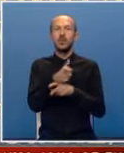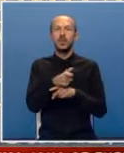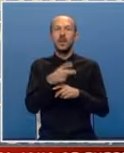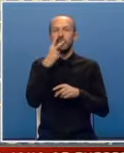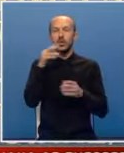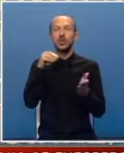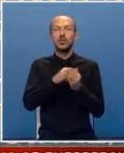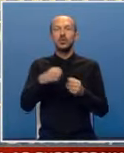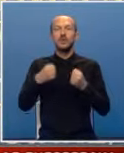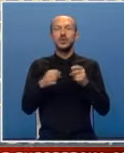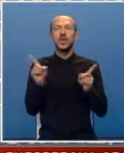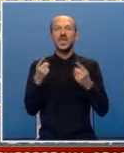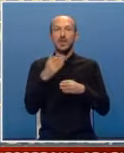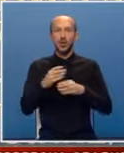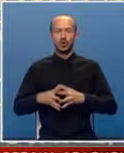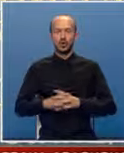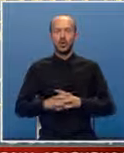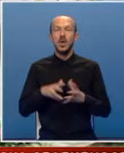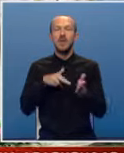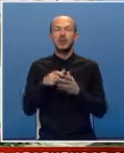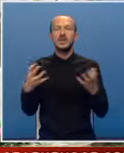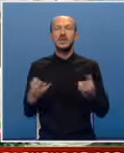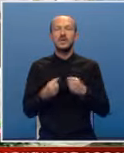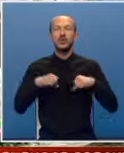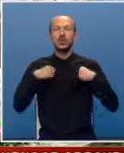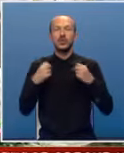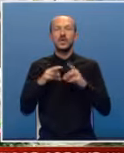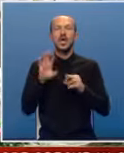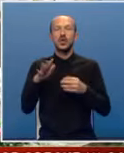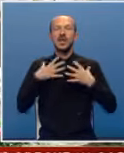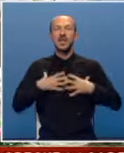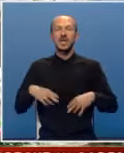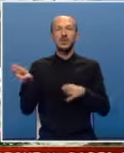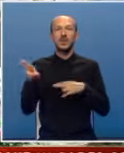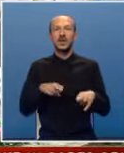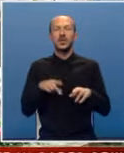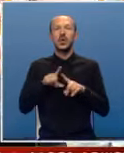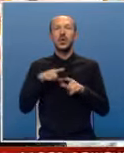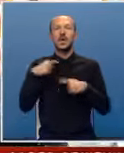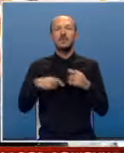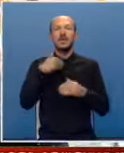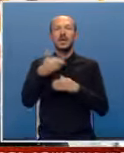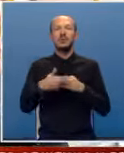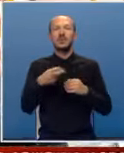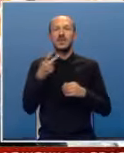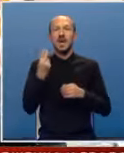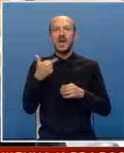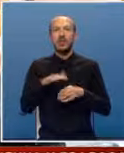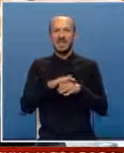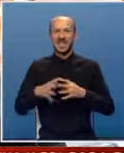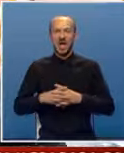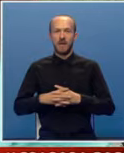vidno obilježenom vozilu hitne pomoći. Pošlo su da spasavaju života, a njihova tijela su vraćena u razmijenitek poslije dva i po